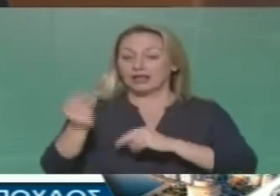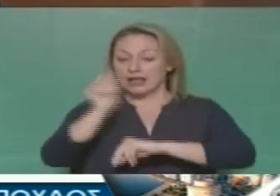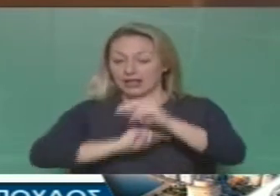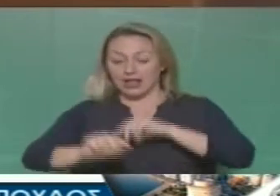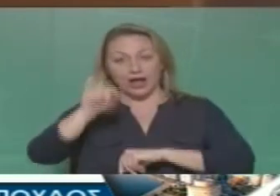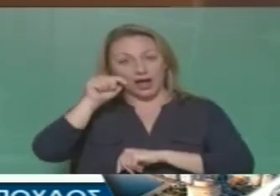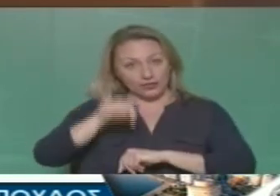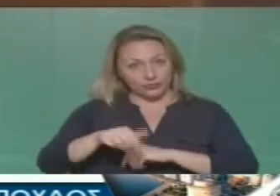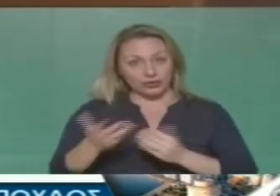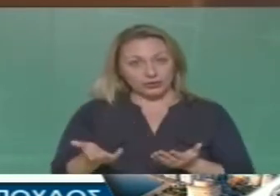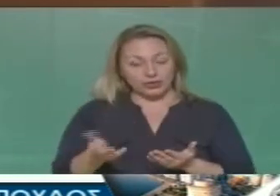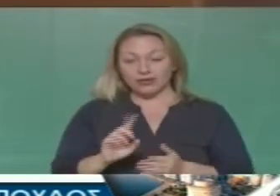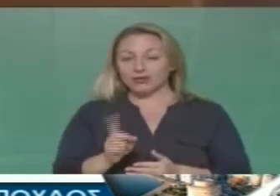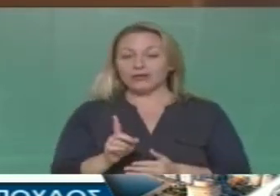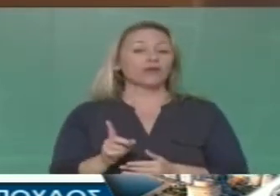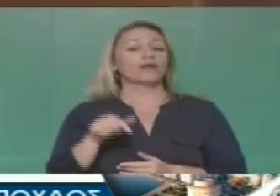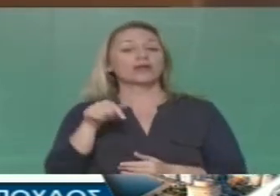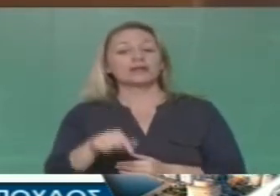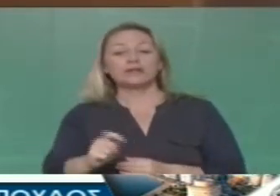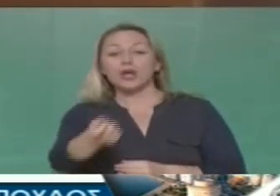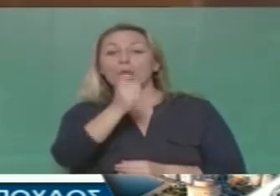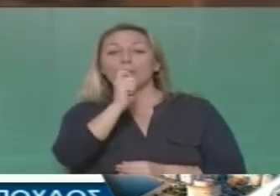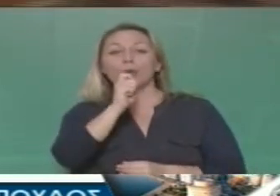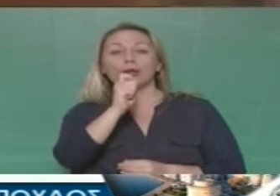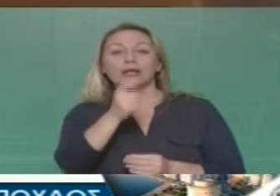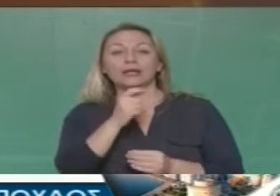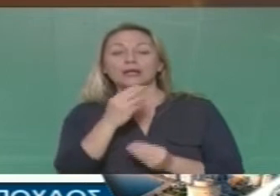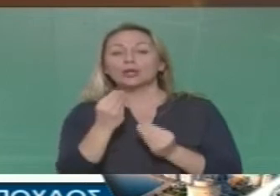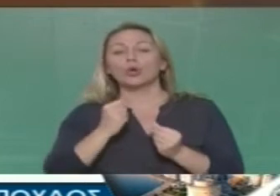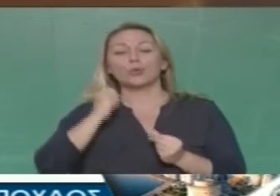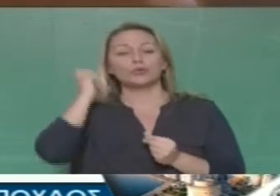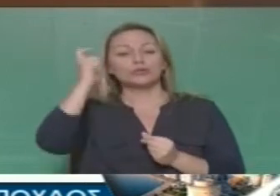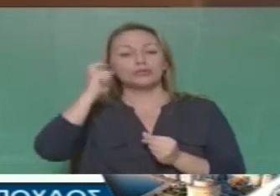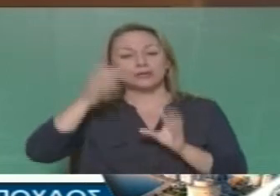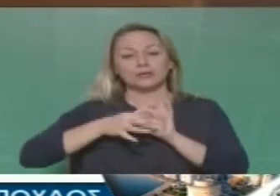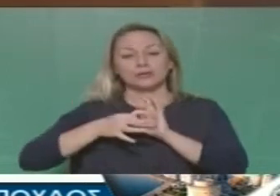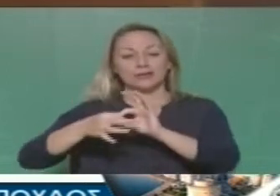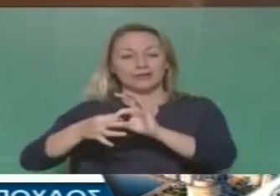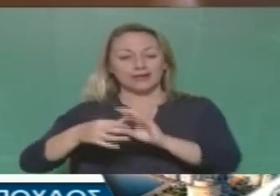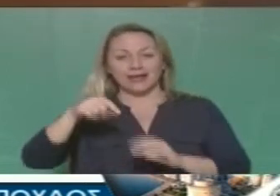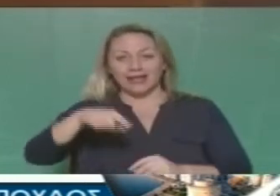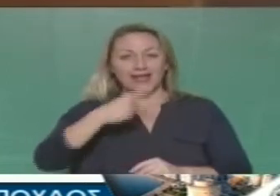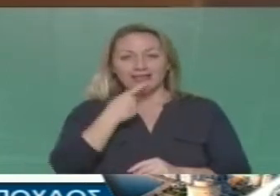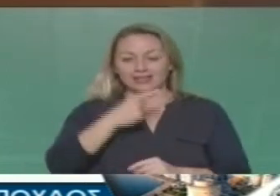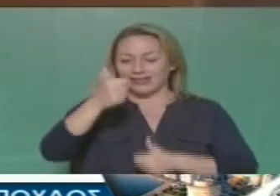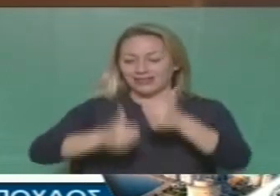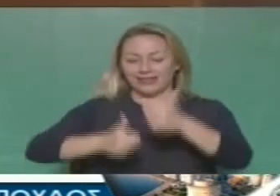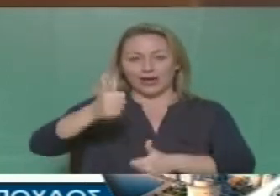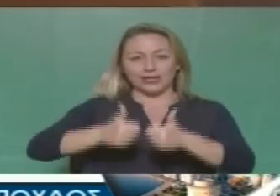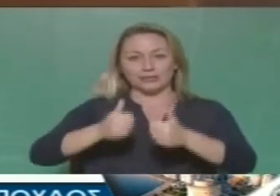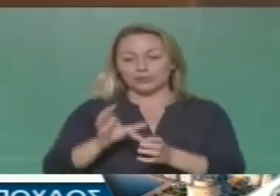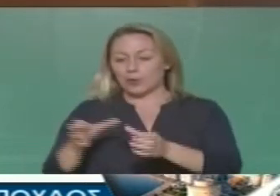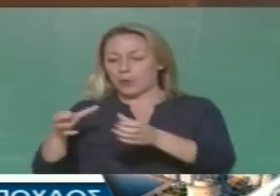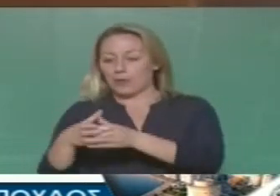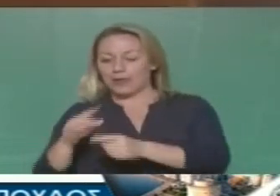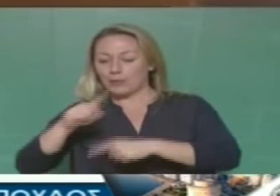αποδεικνύεται και σήμερα, είναι ποιος ακολουθεί πια πολιτική. Άρα εκεί δεν έγινε ο διαγωνισμός μεταξύ των ικανότερων από τη μια παράδοξη